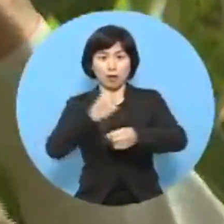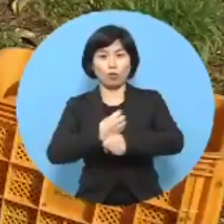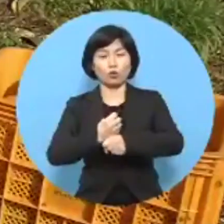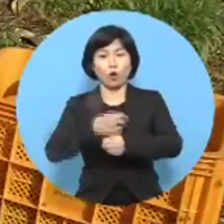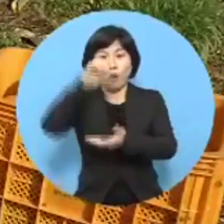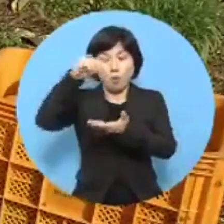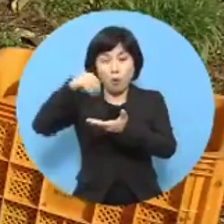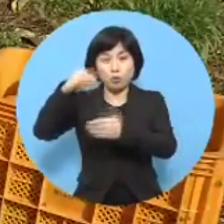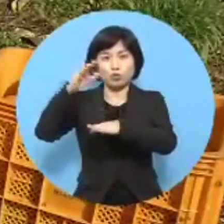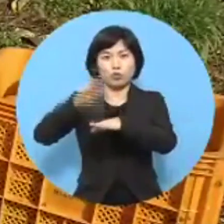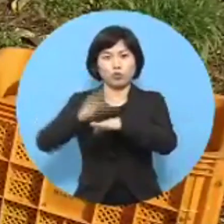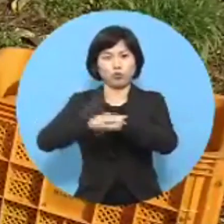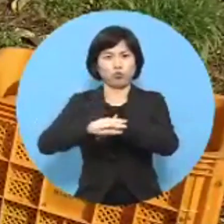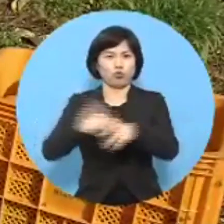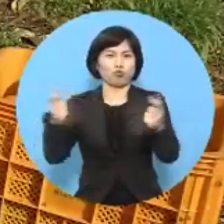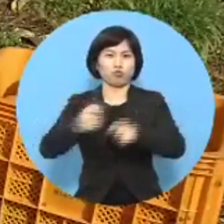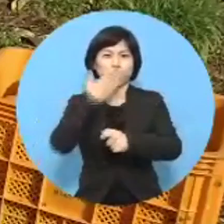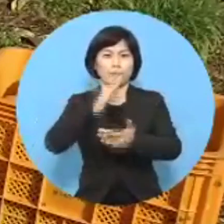일손도 줄었습니다.